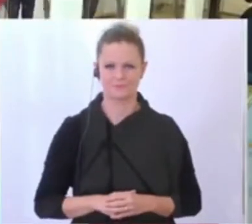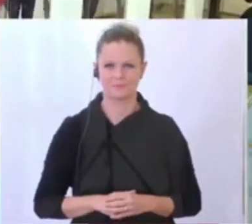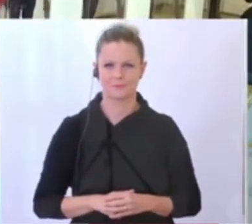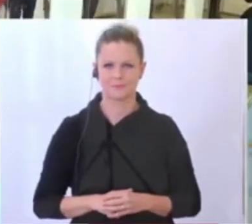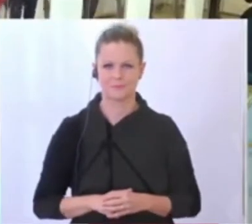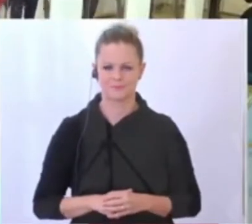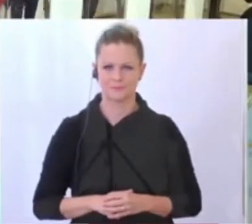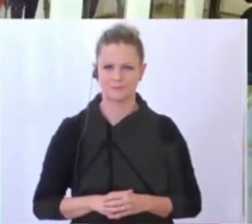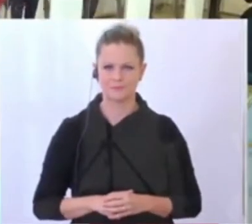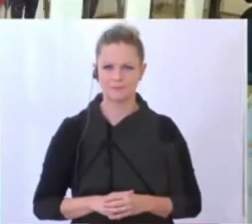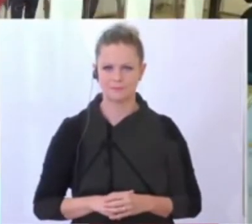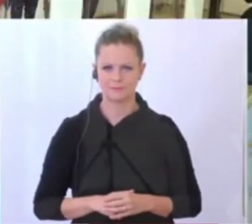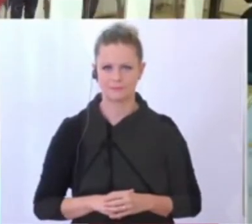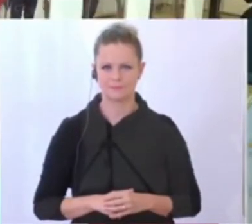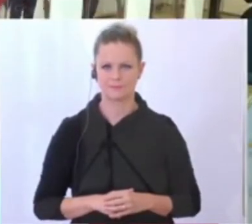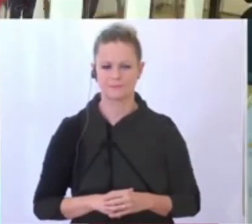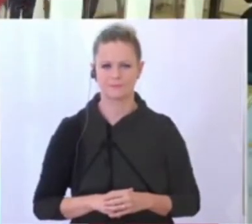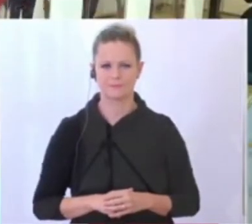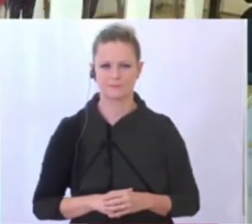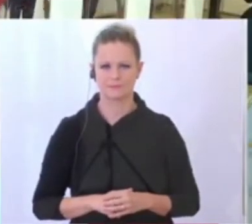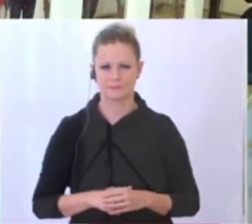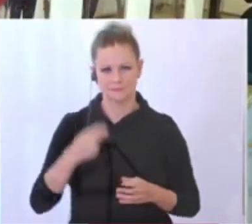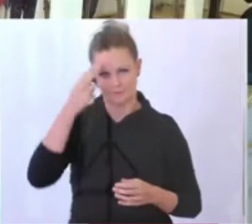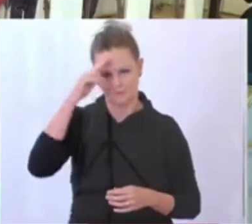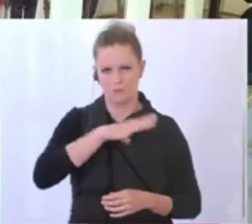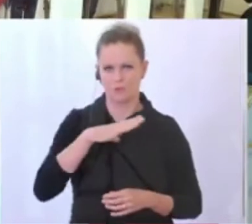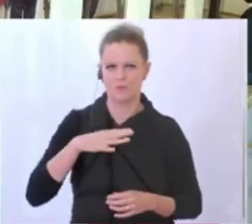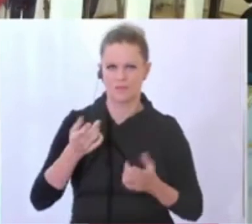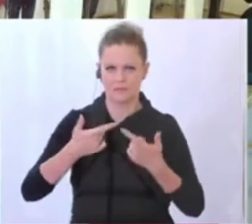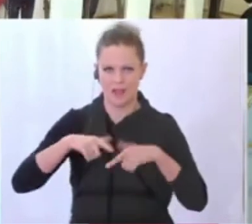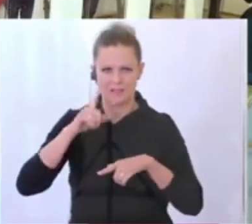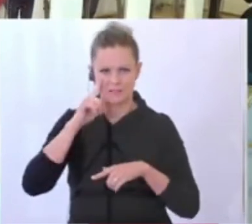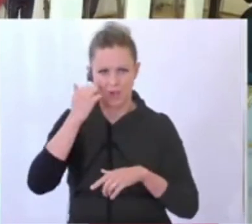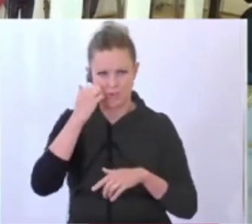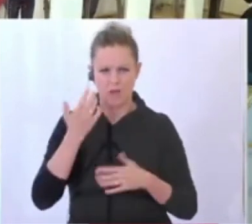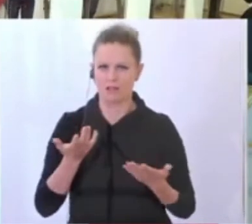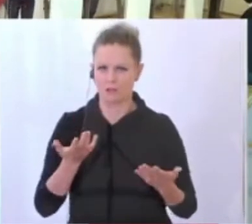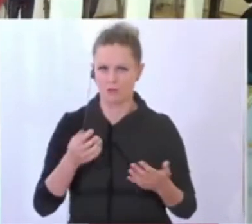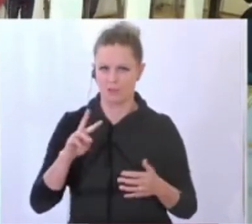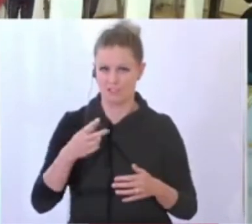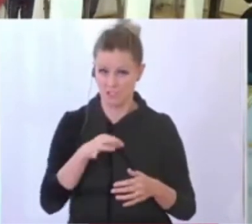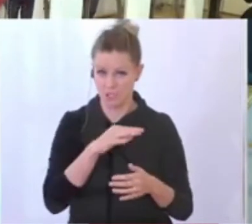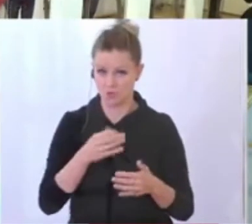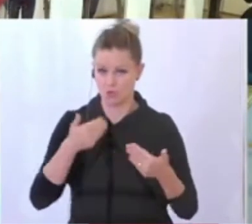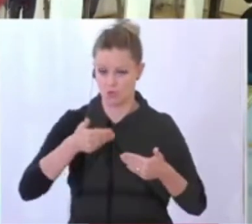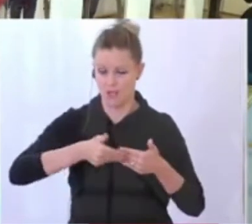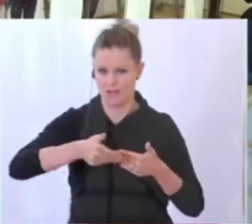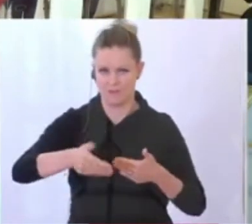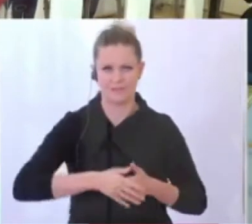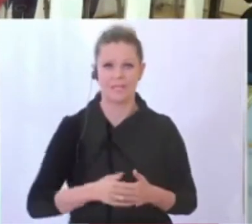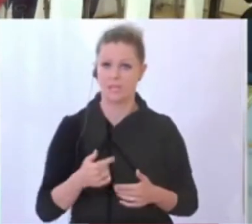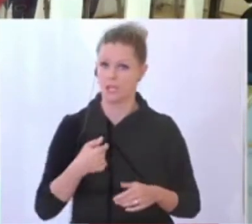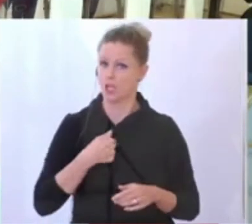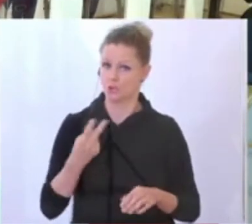Fragestellung war, glaube ich, Herr Bürgermeister, Herr Landeshauptmann und dann der Herr Vizekanzler. Vielleicht gehen wir in die Reihenfolge, bitte. Ich bin stolz